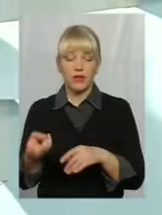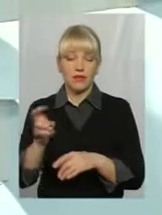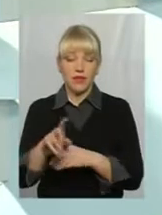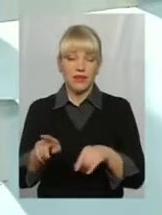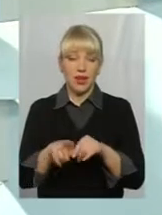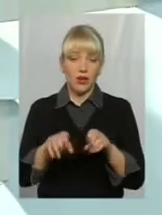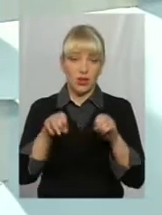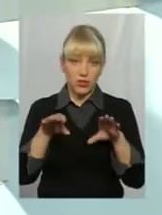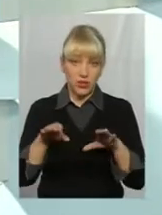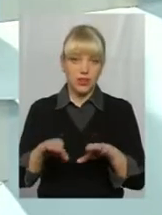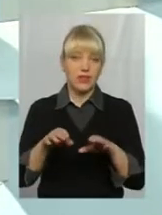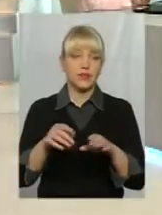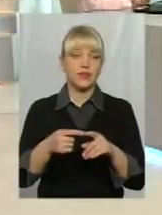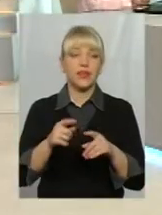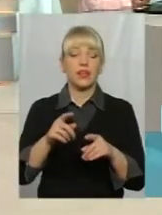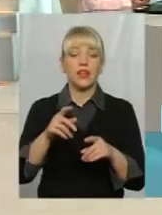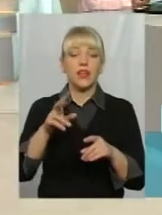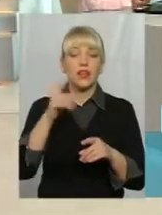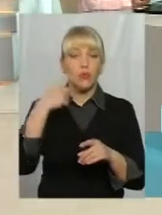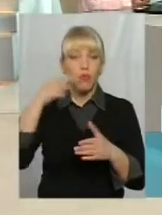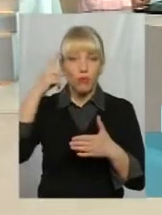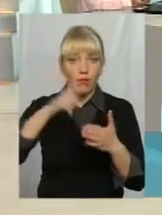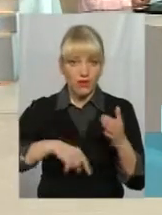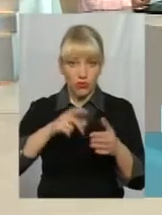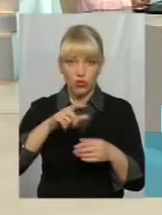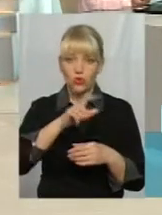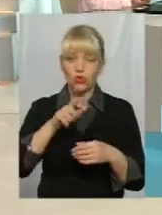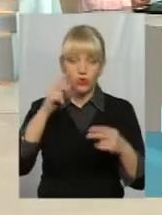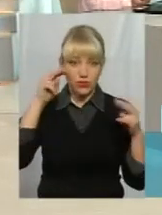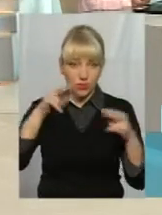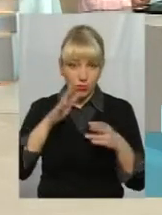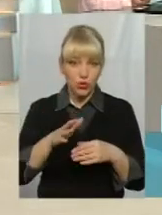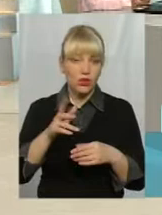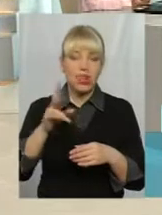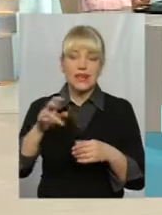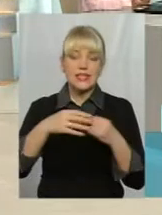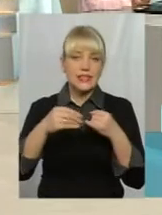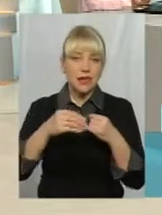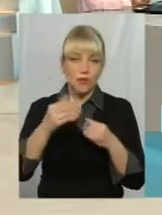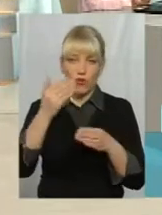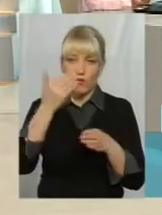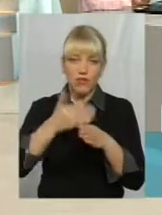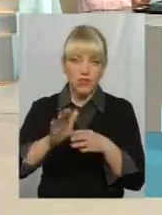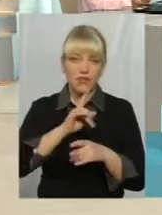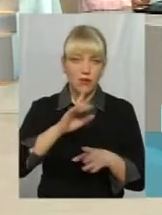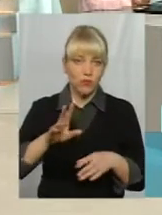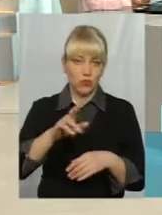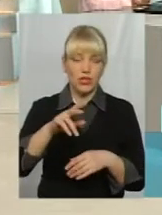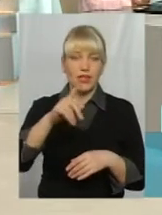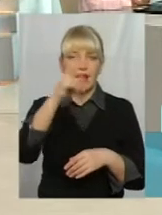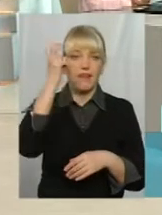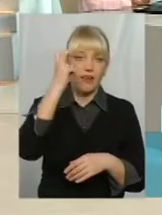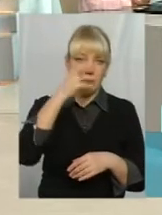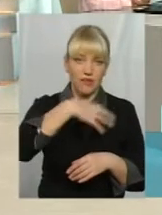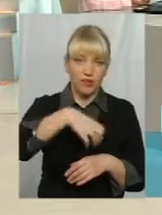питання з землі, то я більш ніж певний, що ця земля не піде ні в Київ, ні в Запоріжжя, ні в Дніпро. А вона в першу чергу буде розглядатися для потреб громади. Для